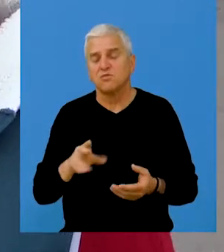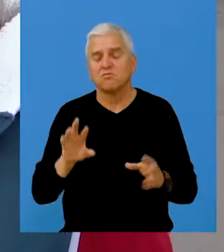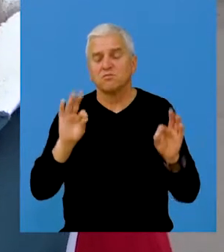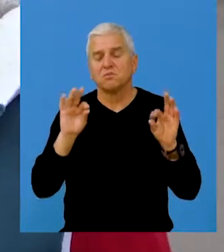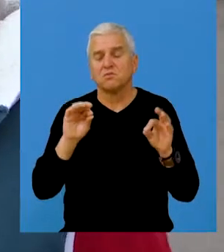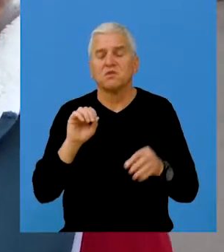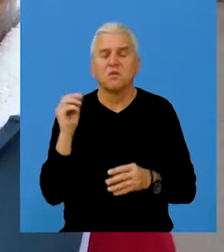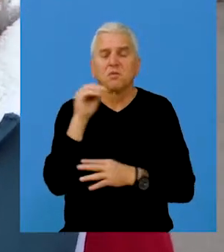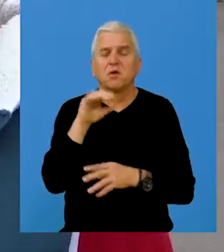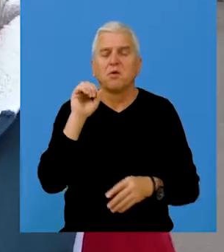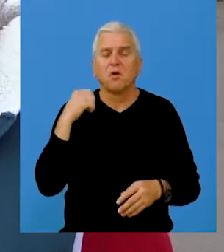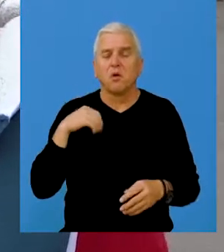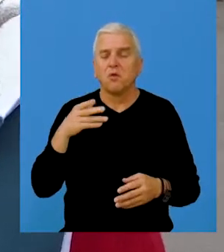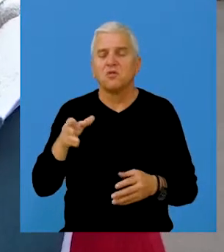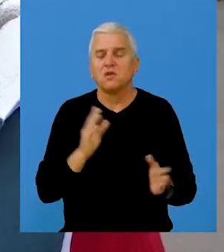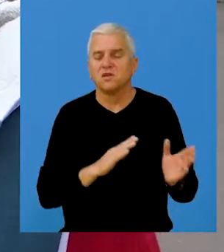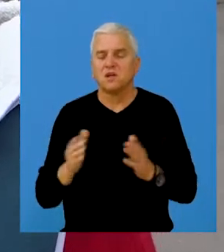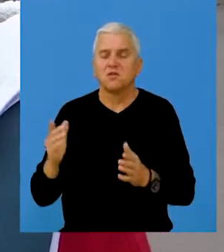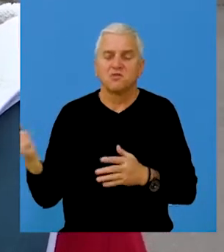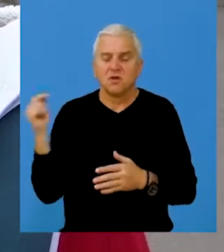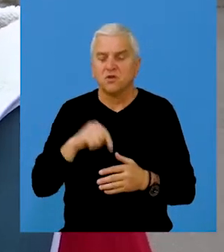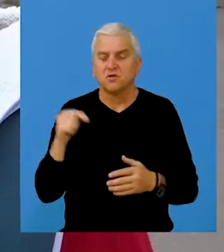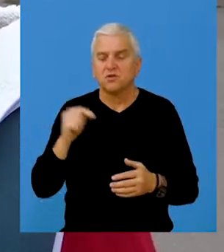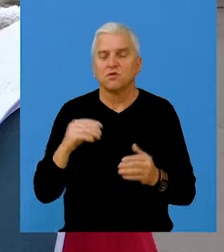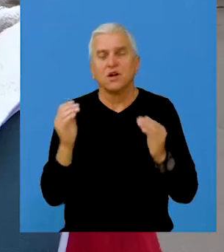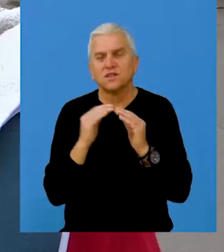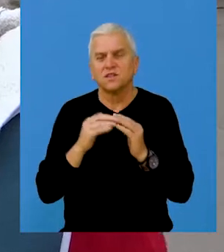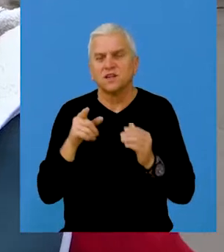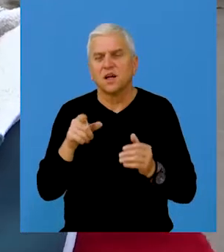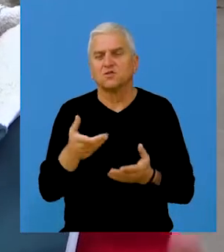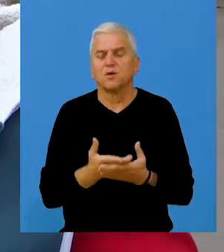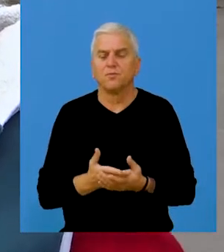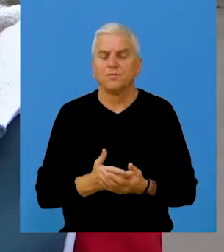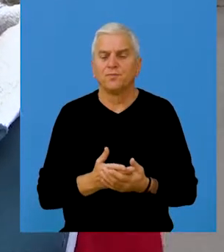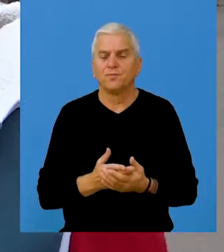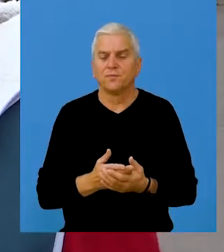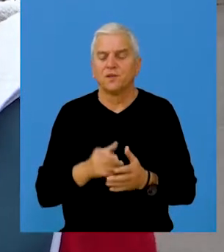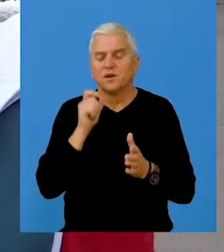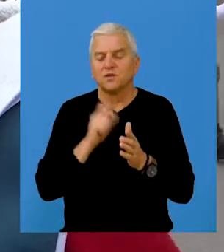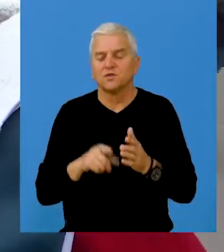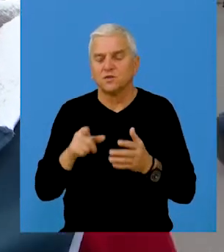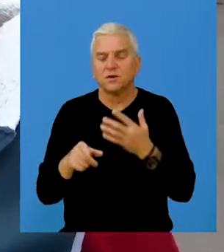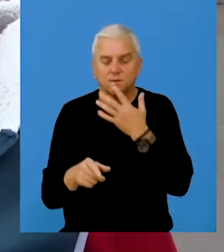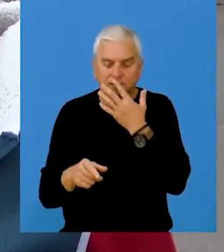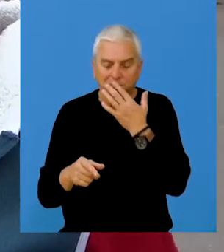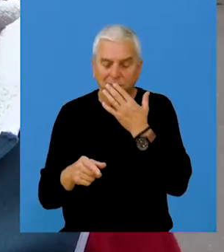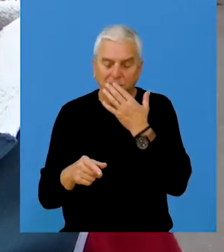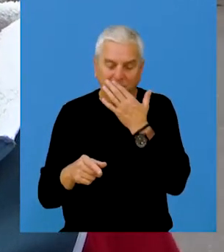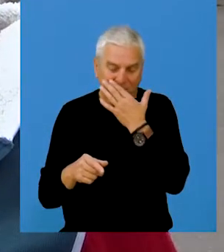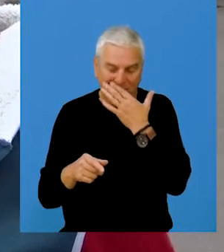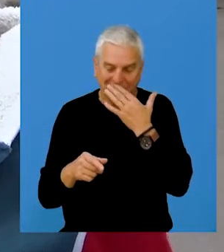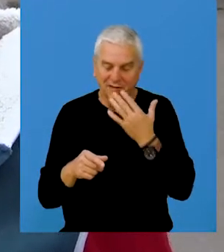deset, možda i više godina i stalno, mislim, sarađujem sa ovim člansom